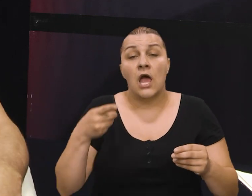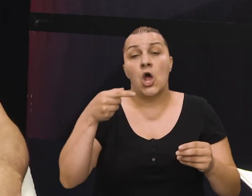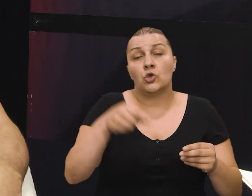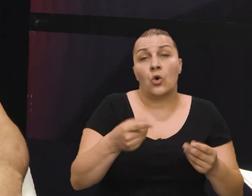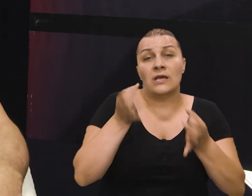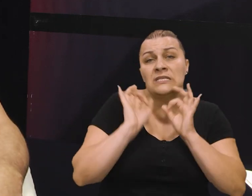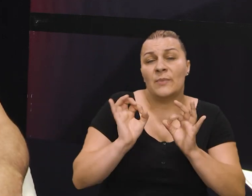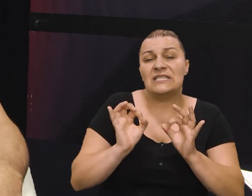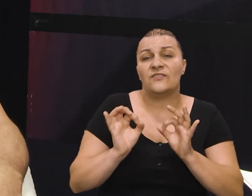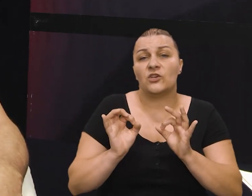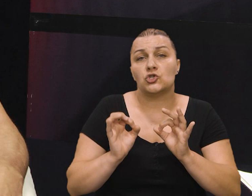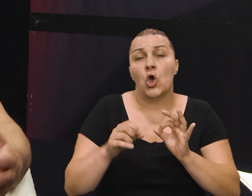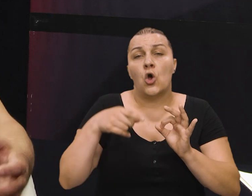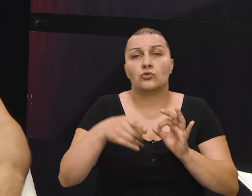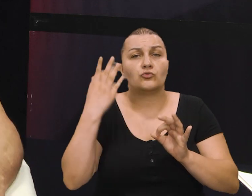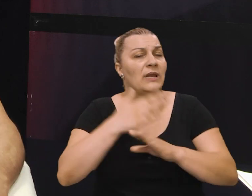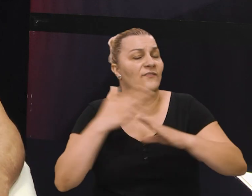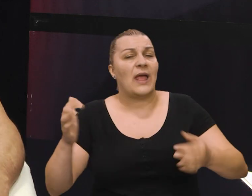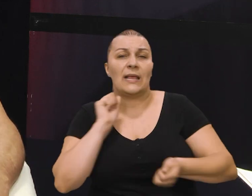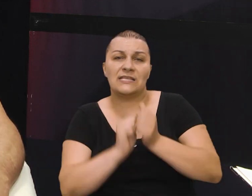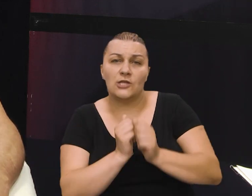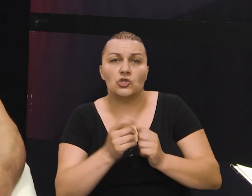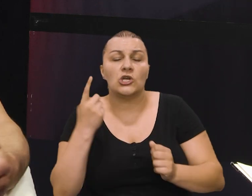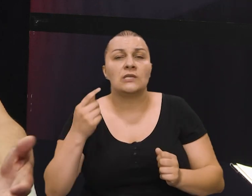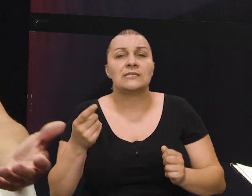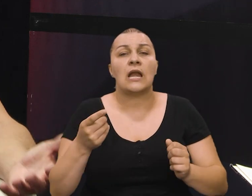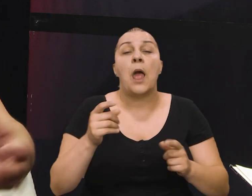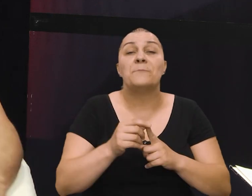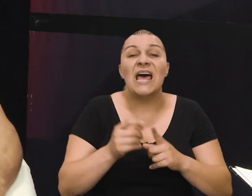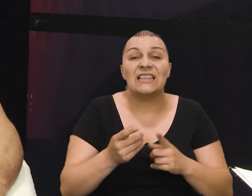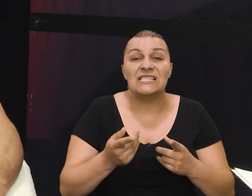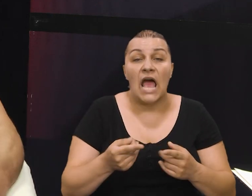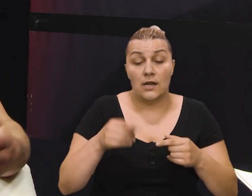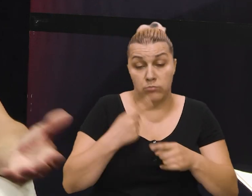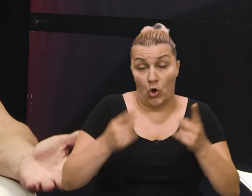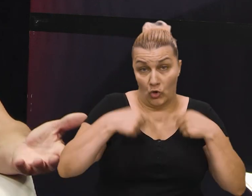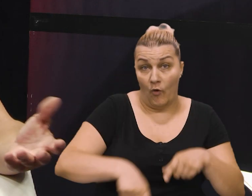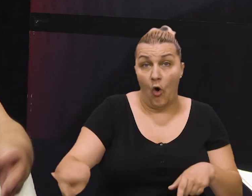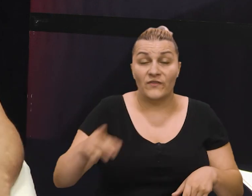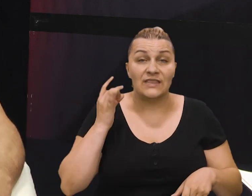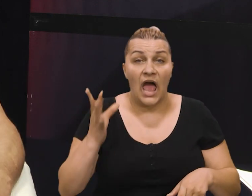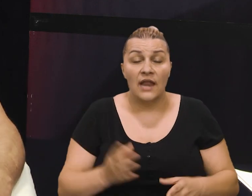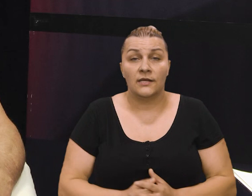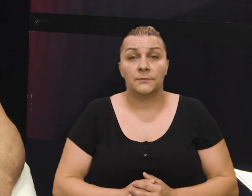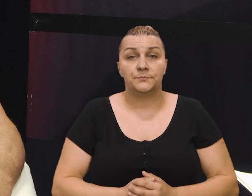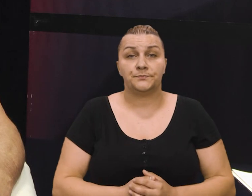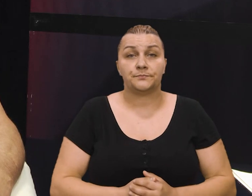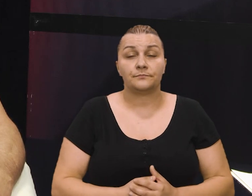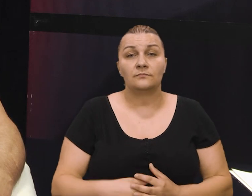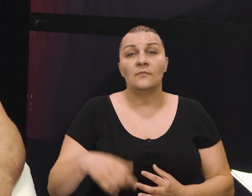tome što su ga obilježili i veliki zločini od strane partizanskih postrojbi, naročito je u ove dane, znači,